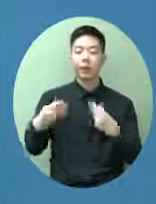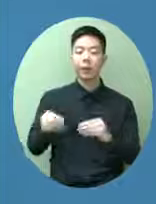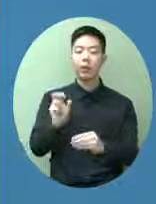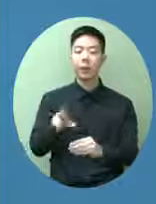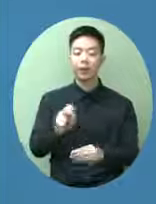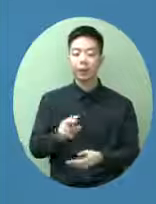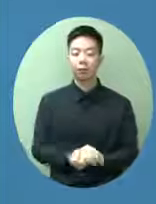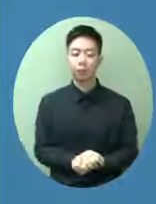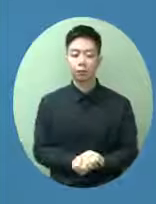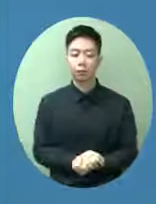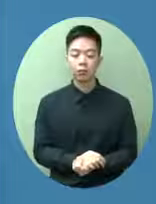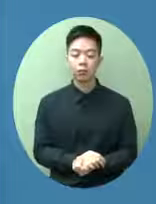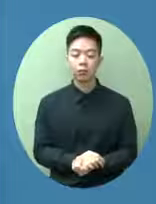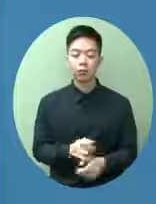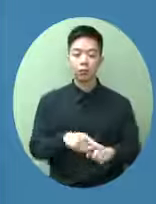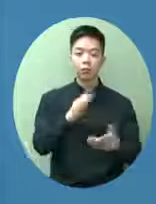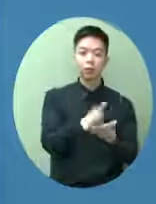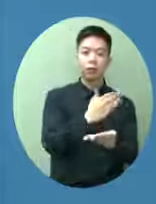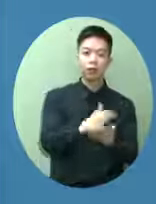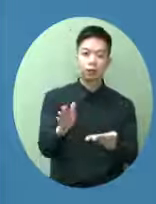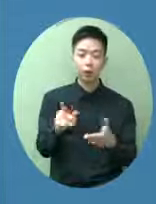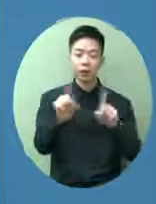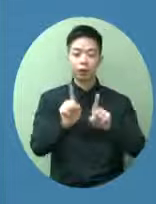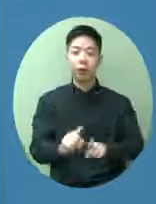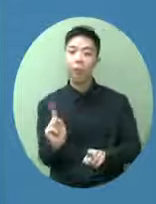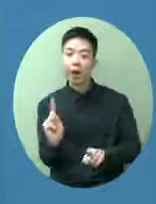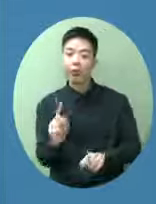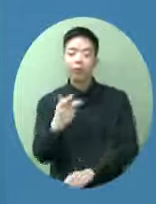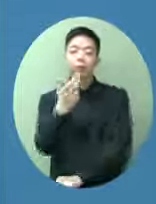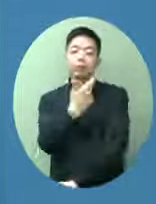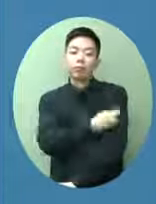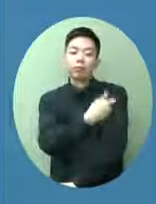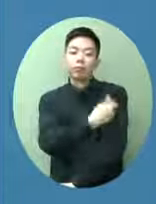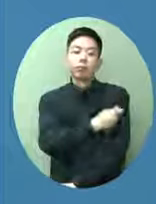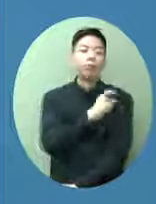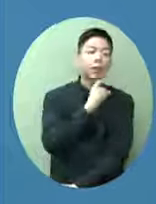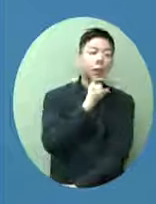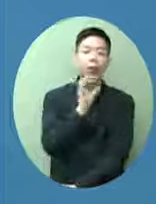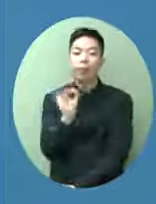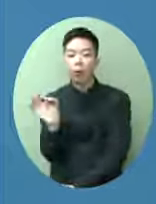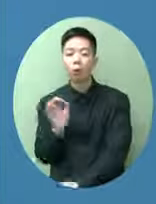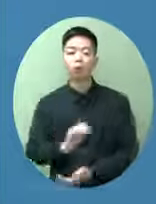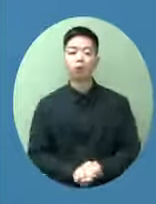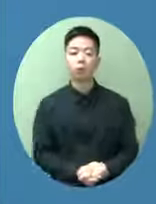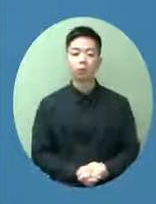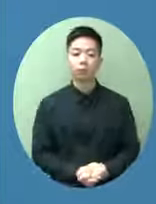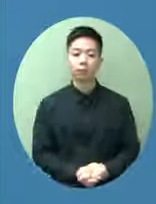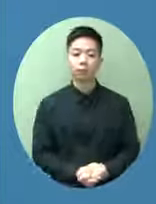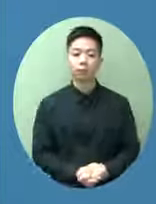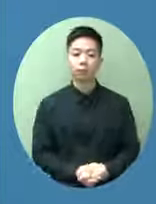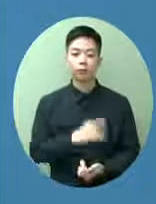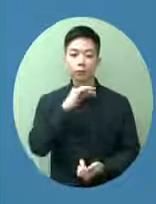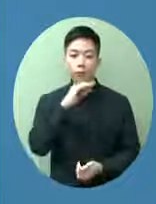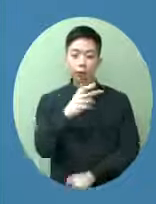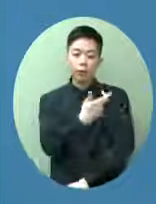劃分呢恐怕可能就是你有沒有接種疫苗有沒有了這個保護你才可以去進